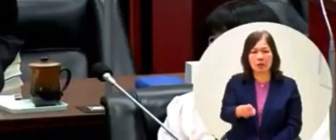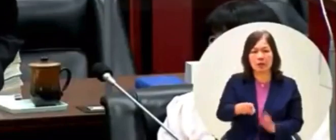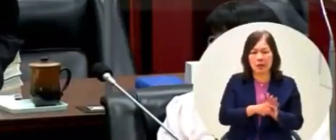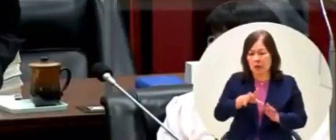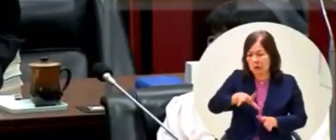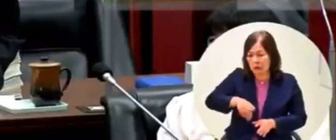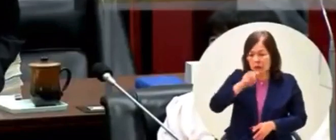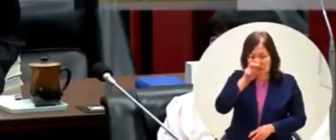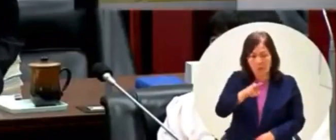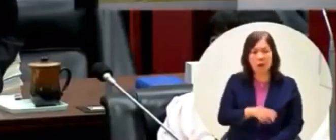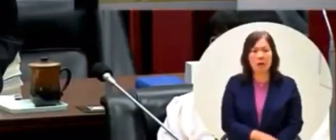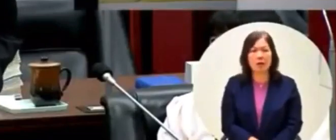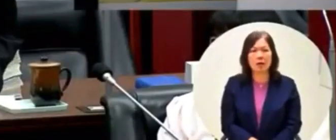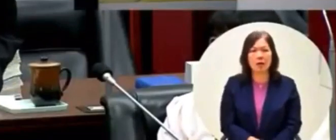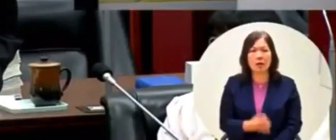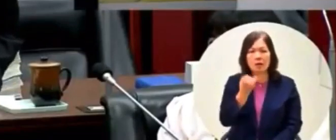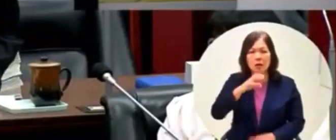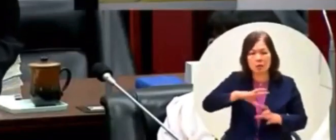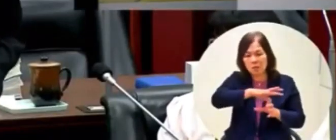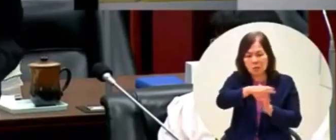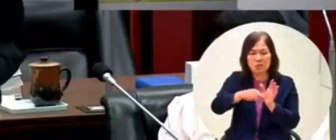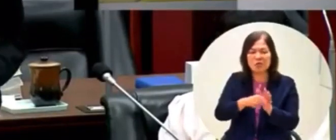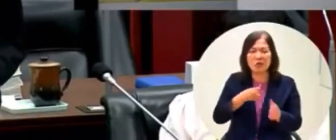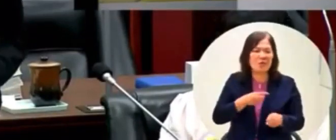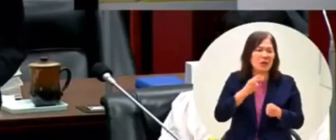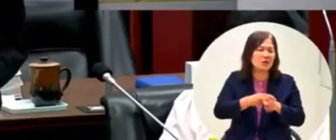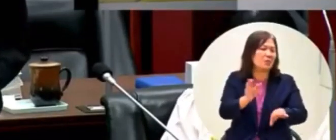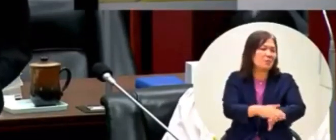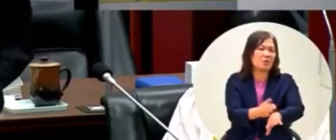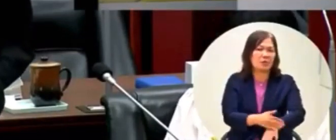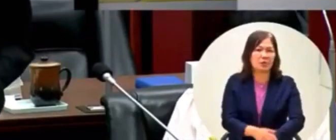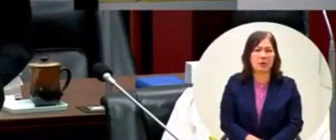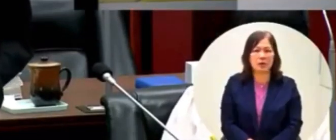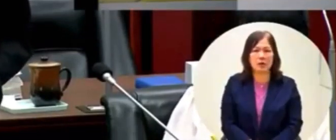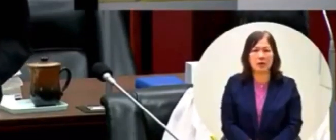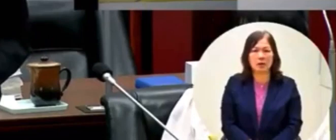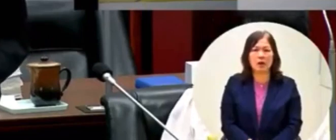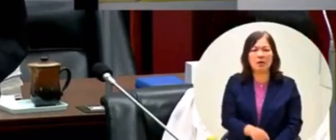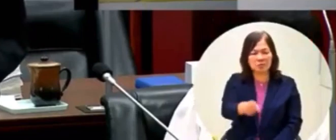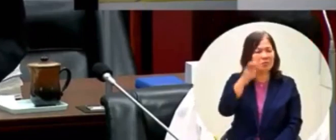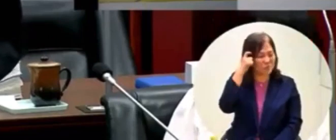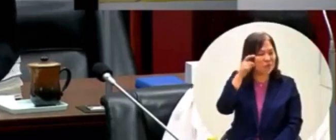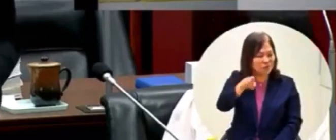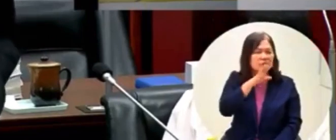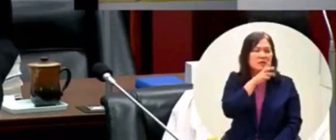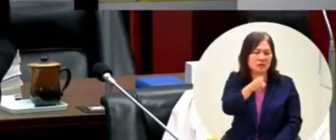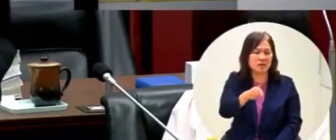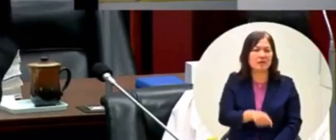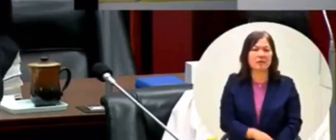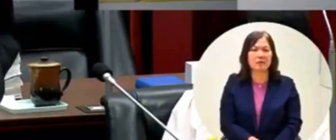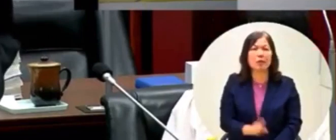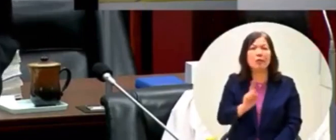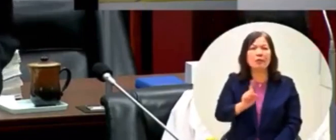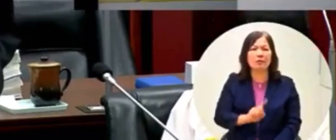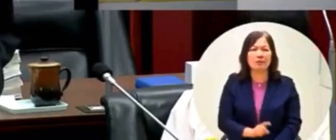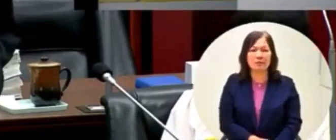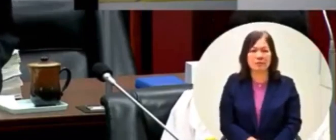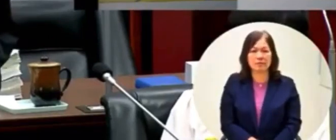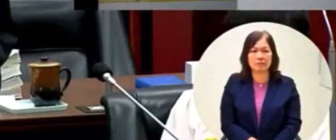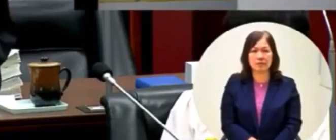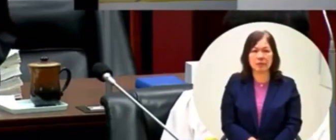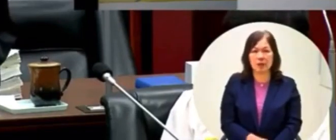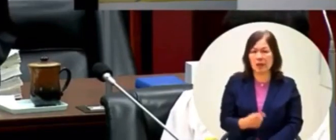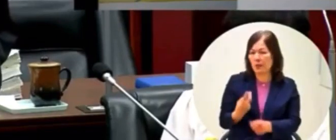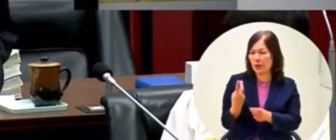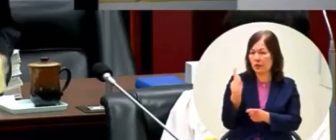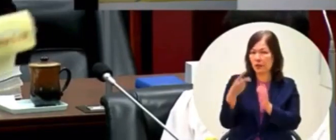但是全世界都不會相信全世界都會覺得這是你做的為什麼你做你的直